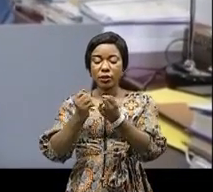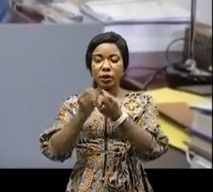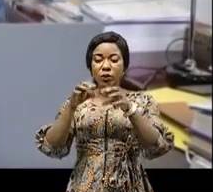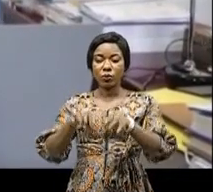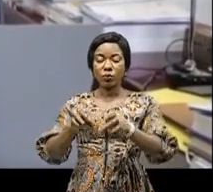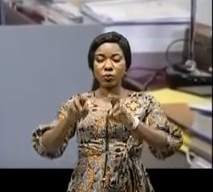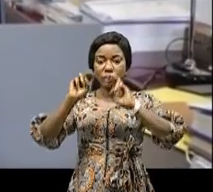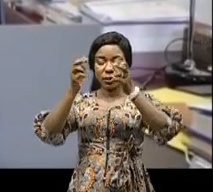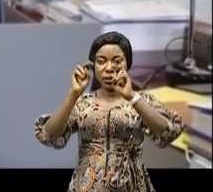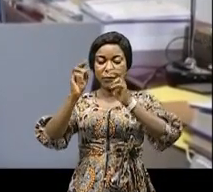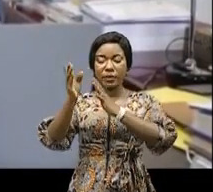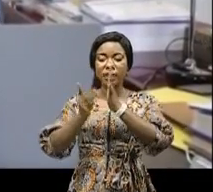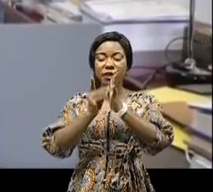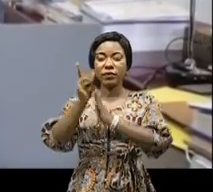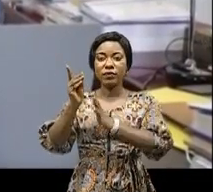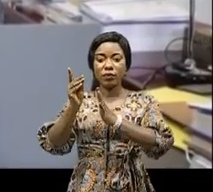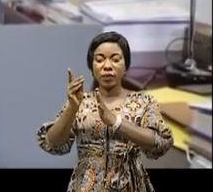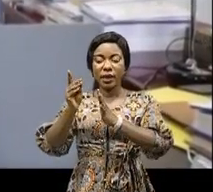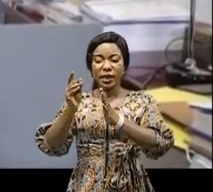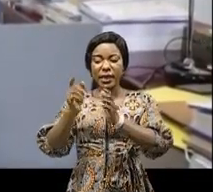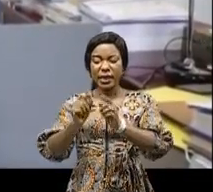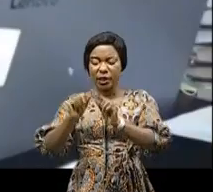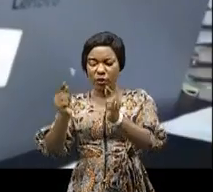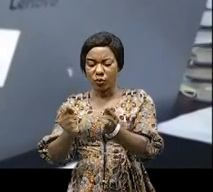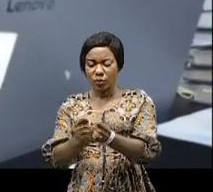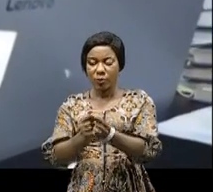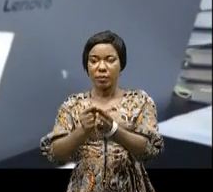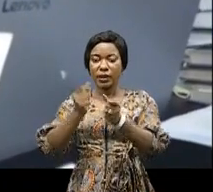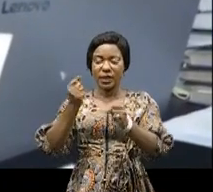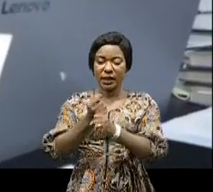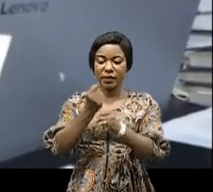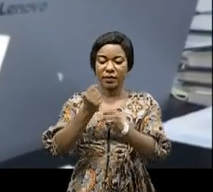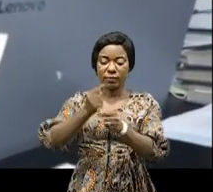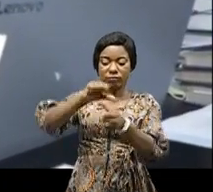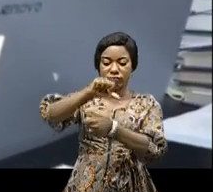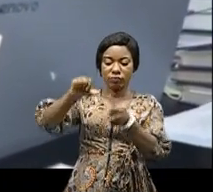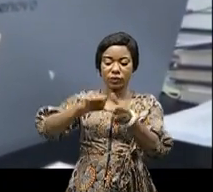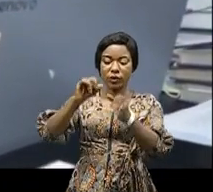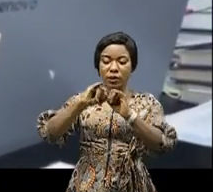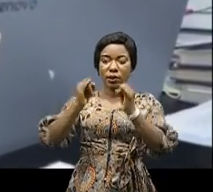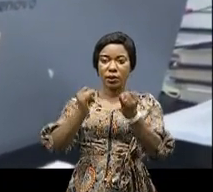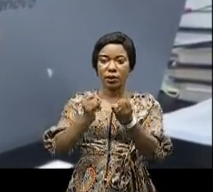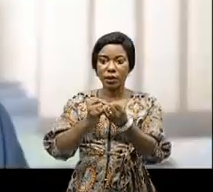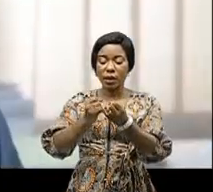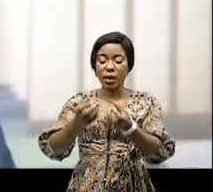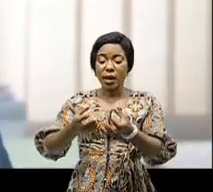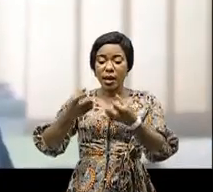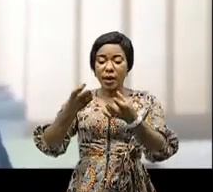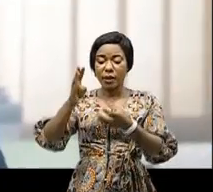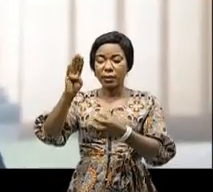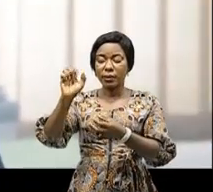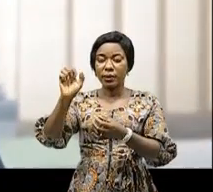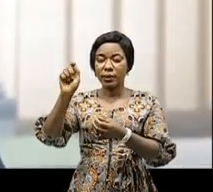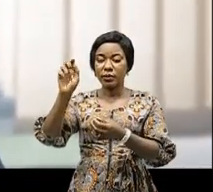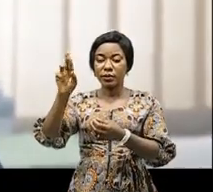les thèmes « Développer une chaîne de valeur régionale autour de l'industrie de batteries électriques du marché des véhicules